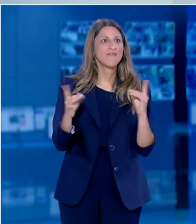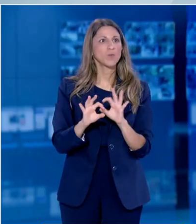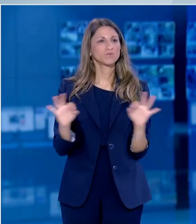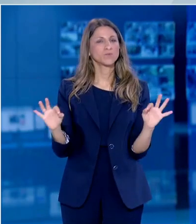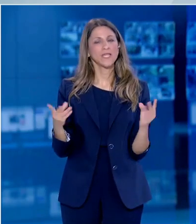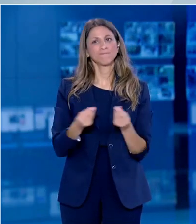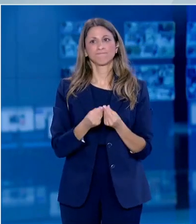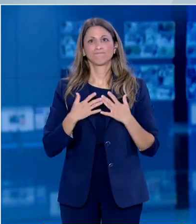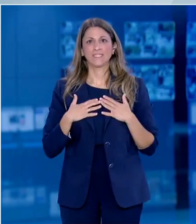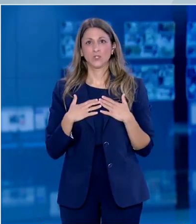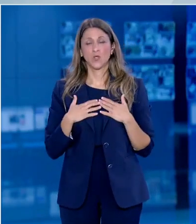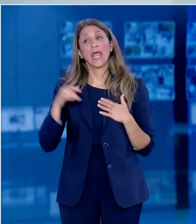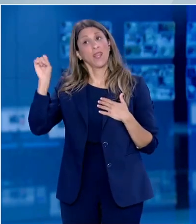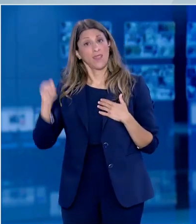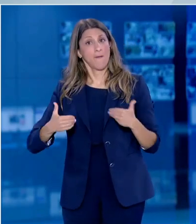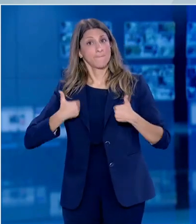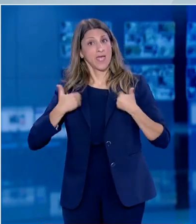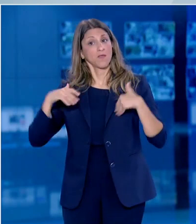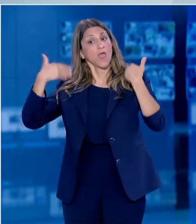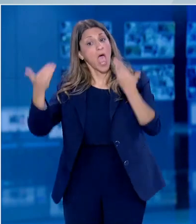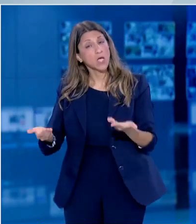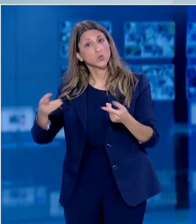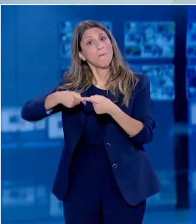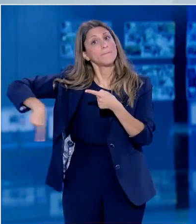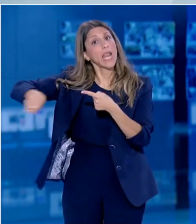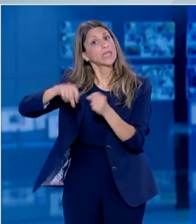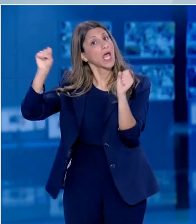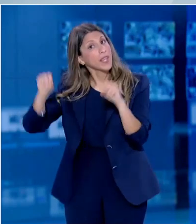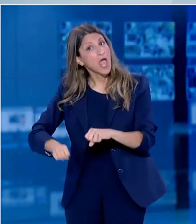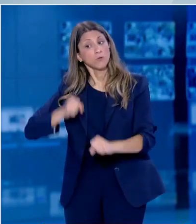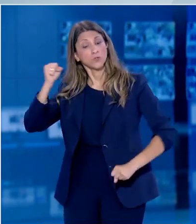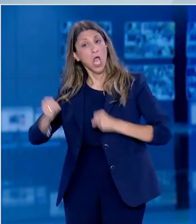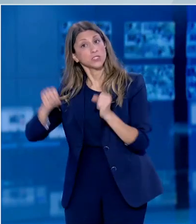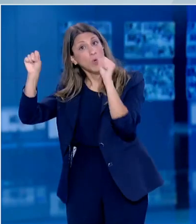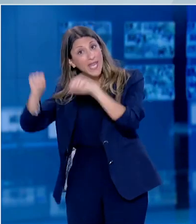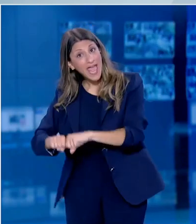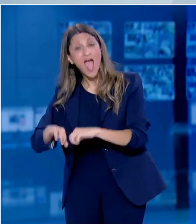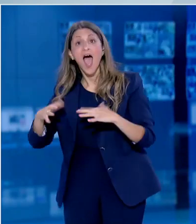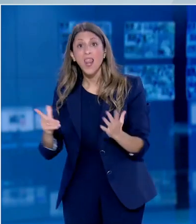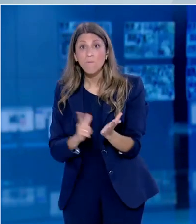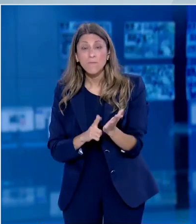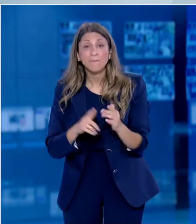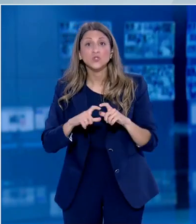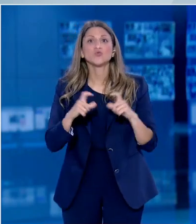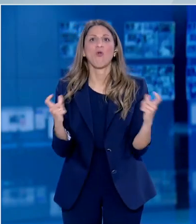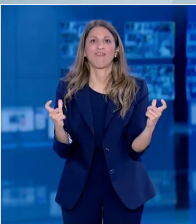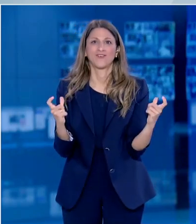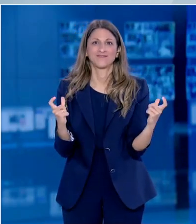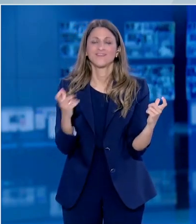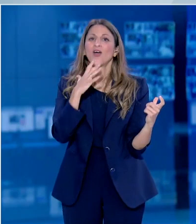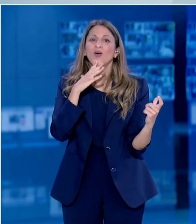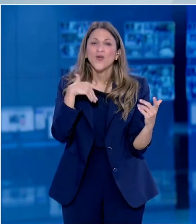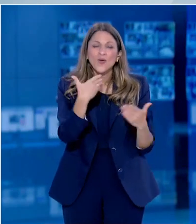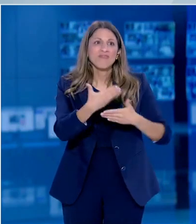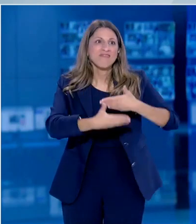πού αλλού θα εξασφαλιστούν καλύτερα τα μέτρα από ό,τι στα σχολεία. Και πού αλλού θα εξασφαλιστεί αυτή η συνέχιση στη διαδικασία της